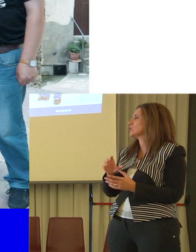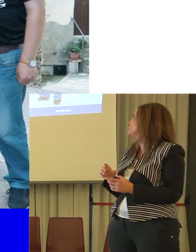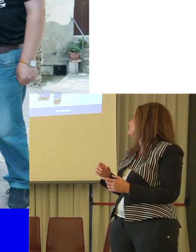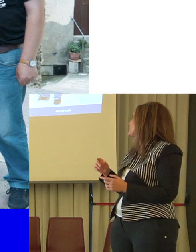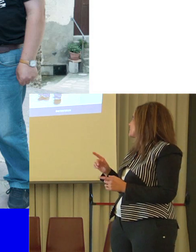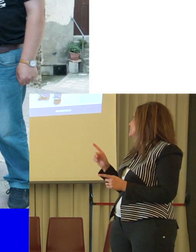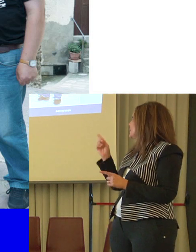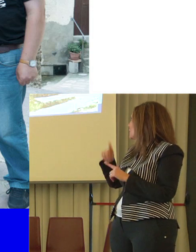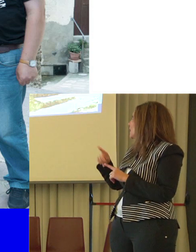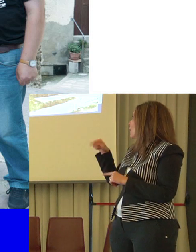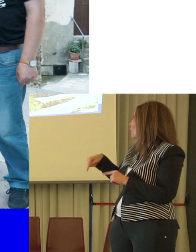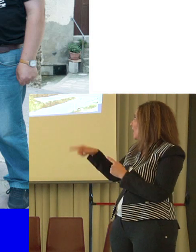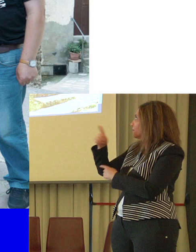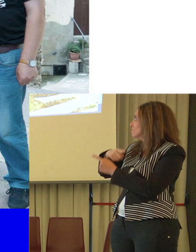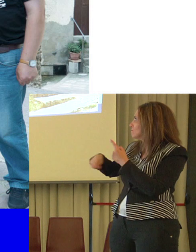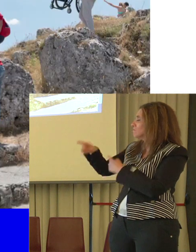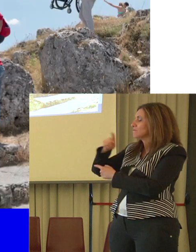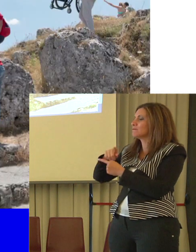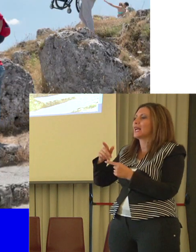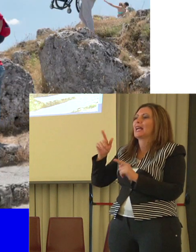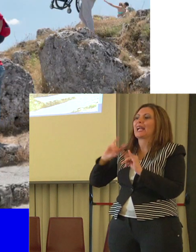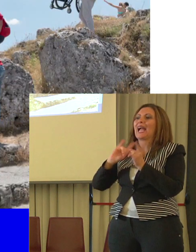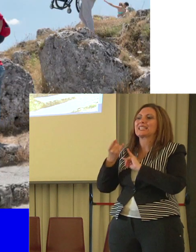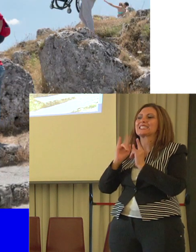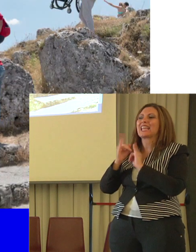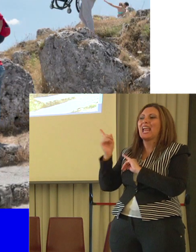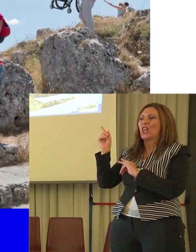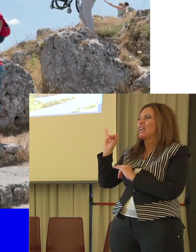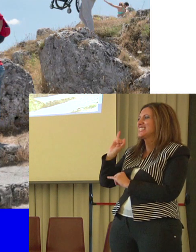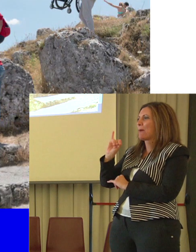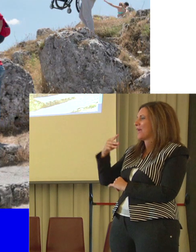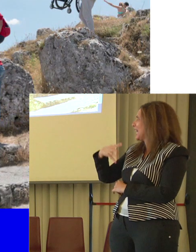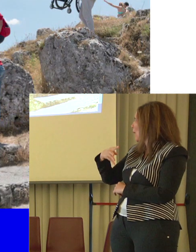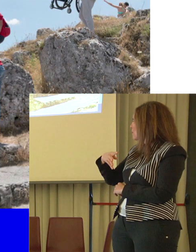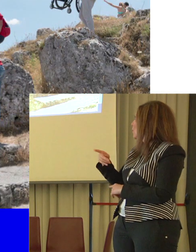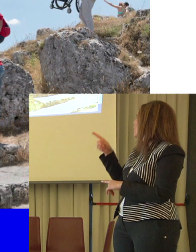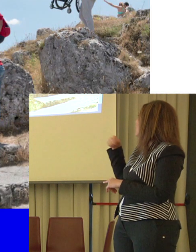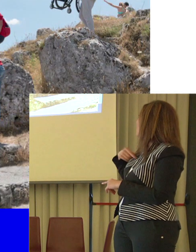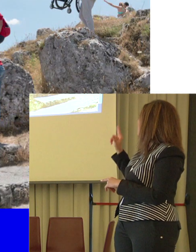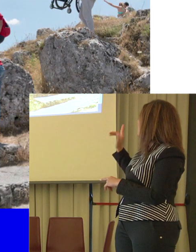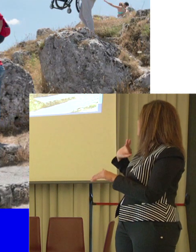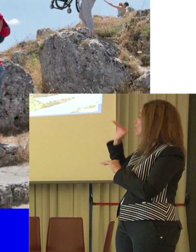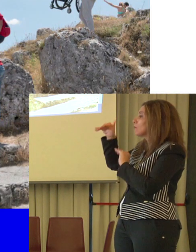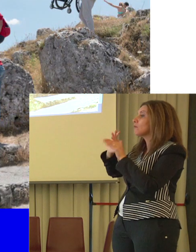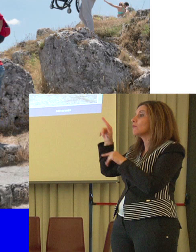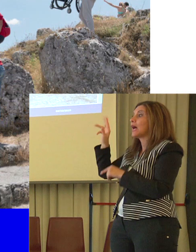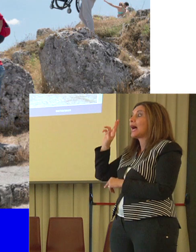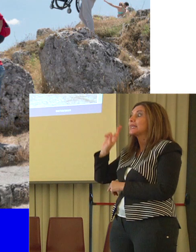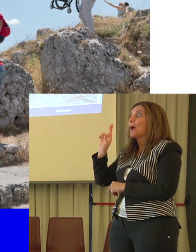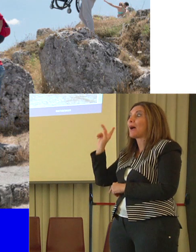dintorni del castello di Isabella Morra, qui siamo sulla Ramatana, quindi non vi ho detto bugie, noi siamo andati fin su.